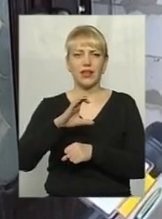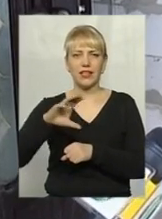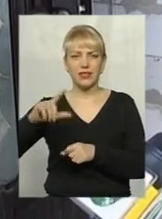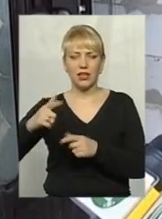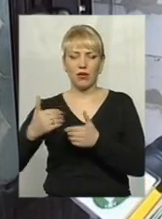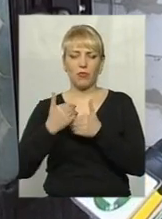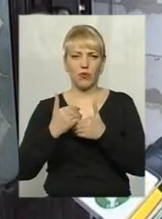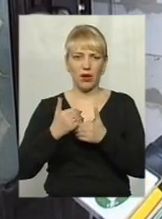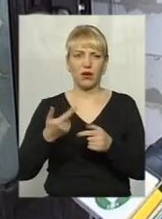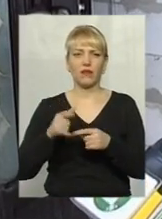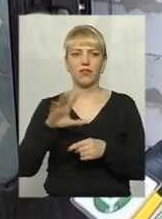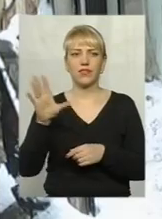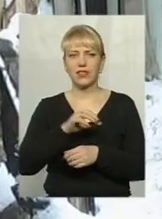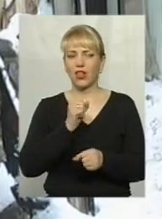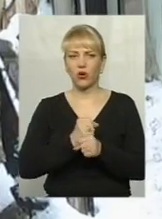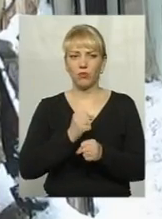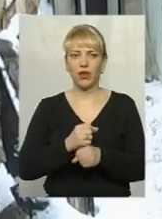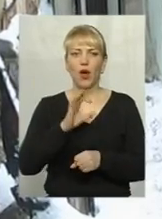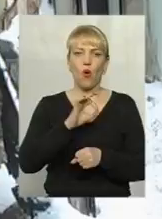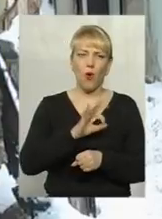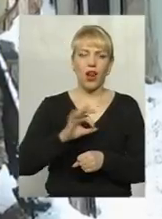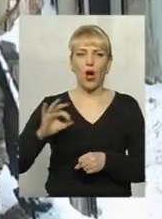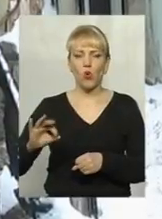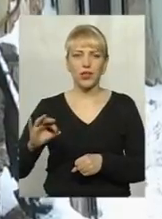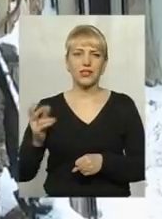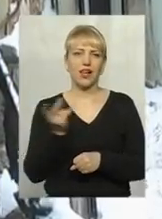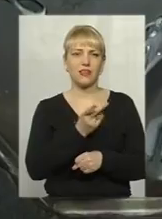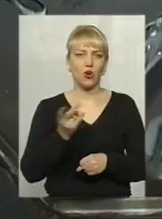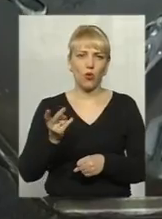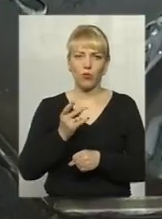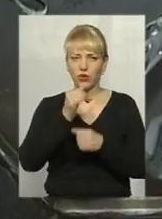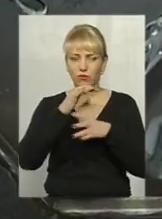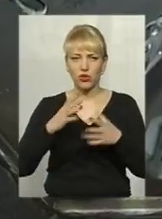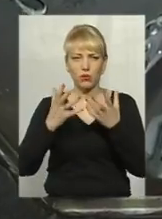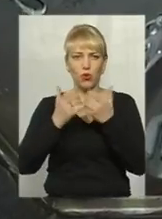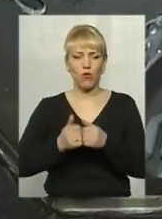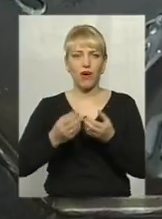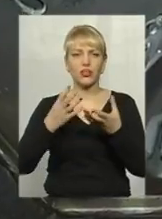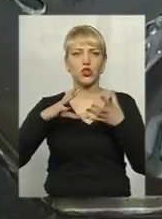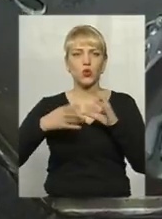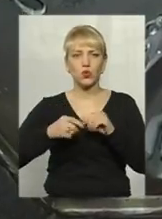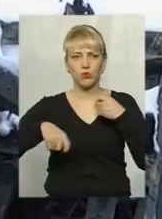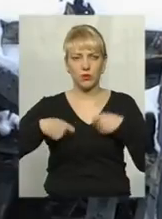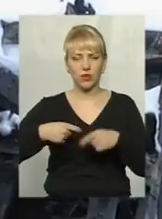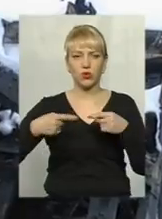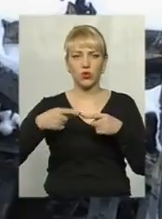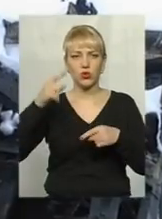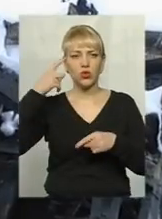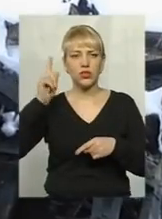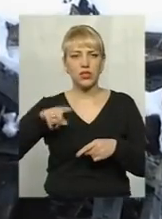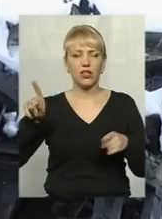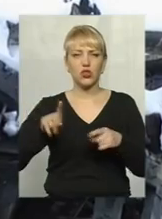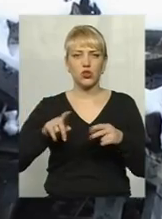не може, але робили. Ольга та Олександр поки що не можуть порахувати суми збитків. Лише точно знають,